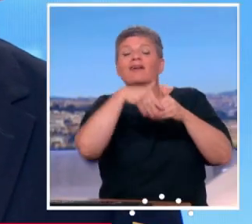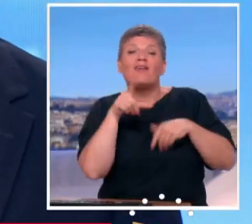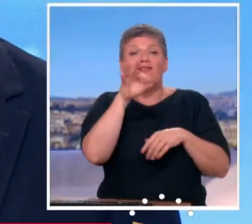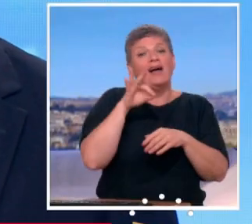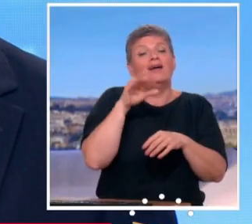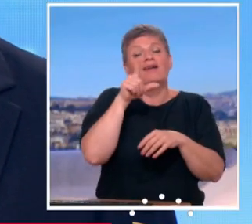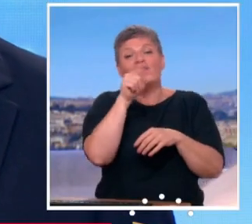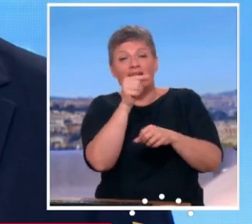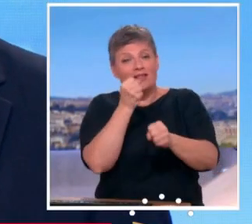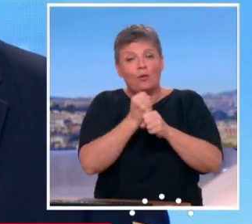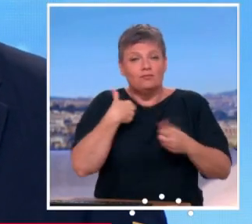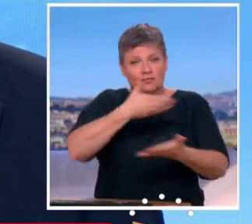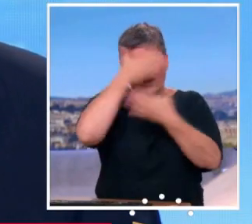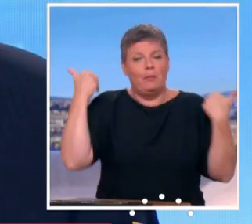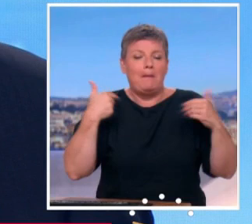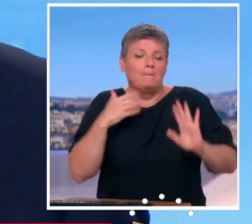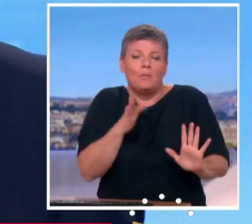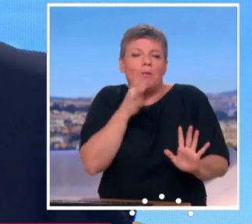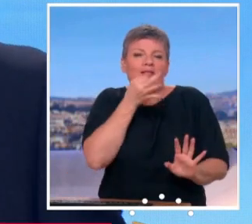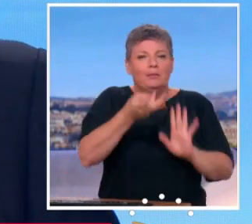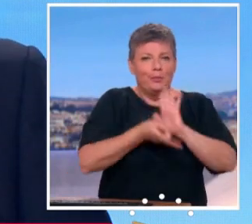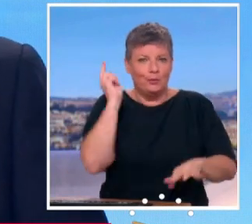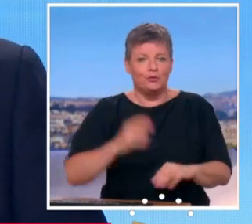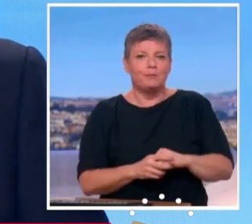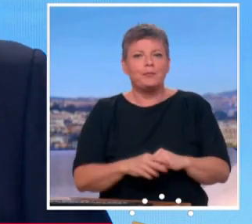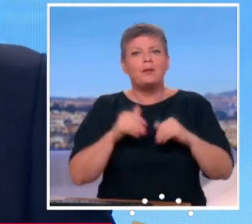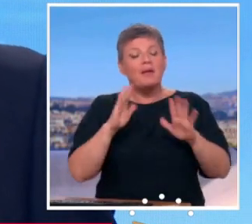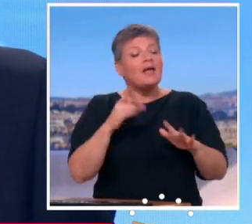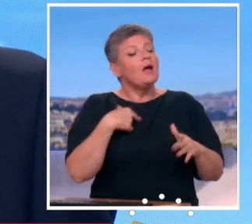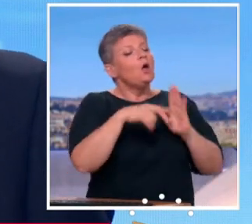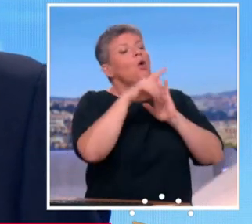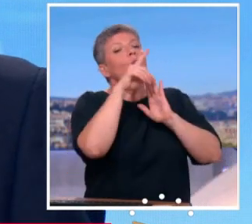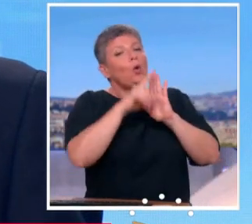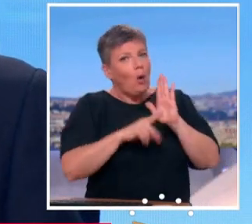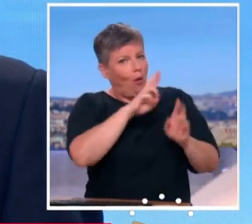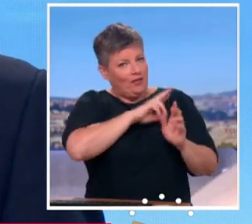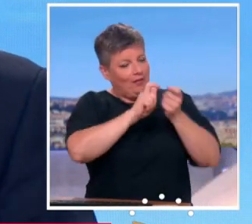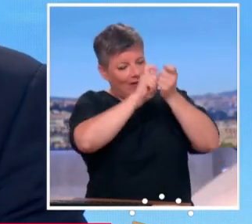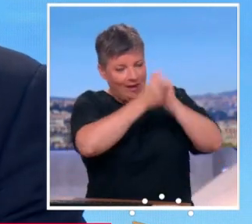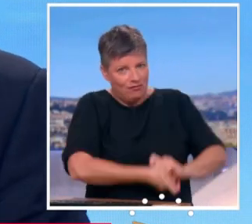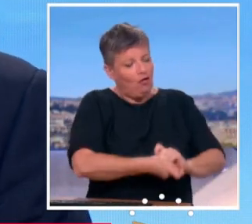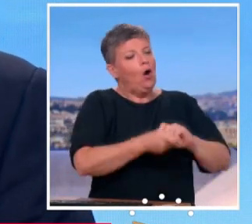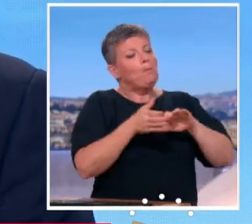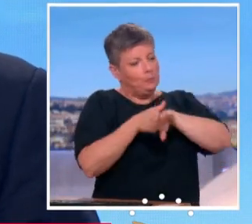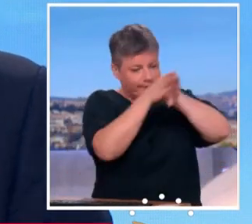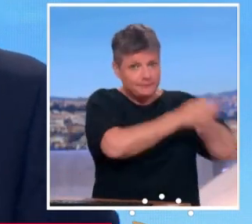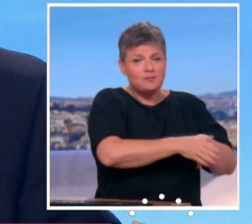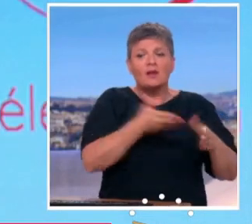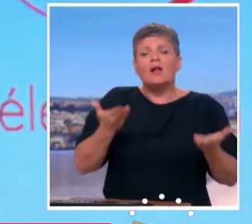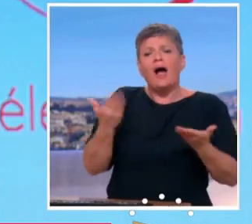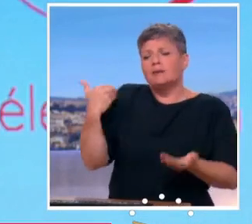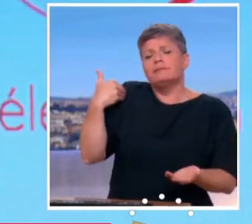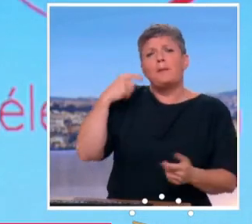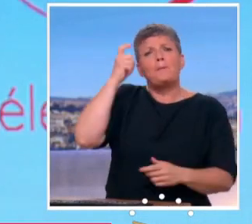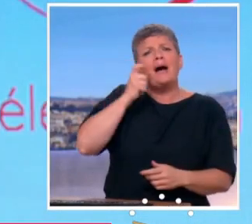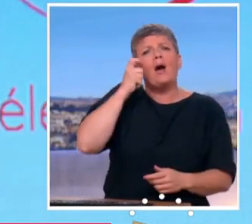fait dans d'autres réformes en disant c'est la dernière des dernières. En tout cas, pour passer en quelque sorte à autre chose après la réforme des retraites, Emmanuel Macron a promis, on l'a entendu lors de